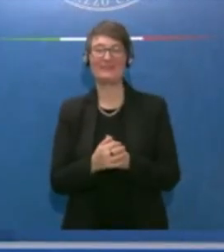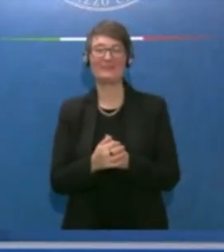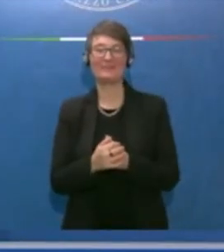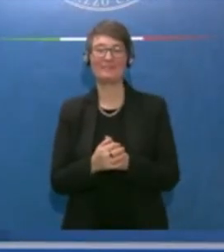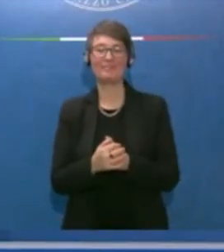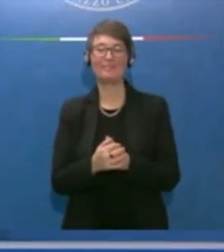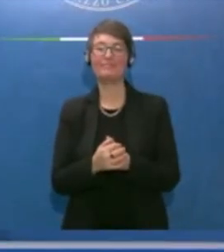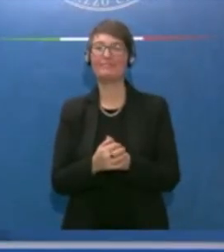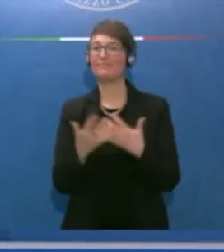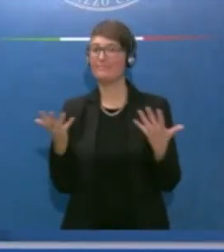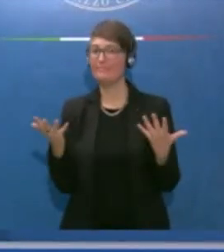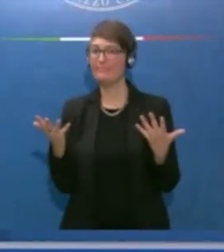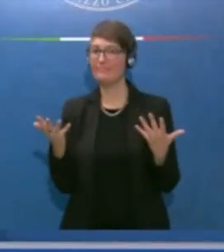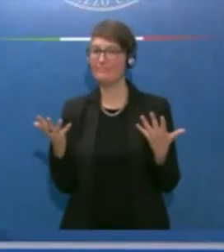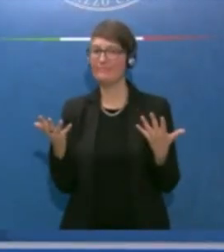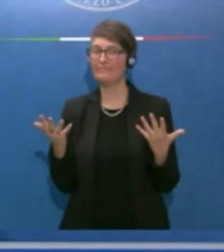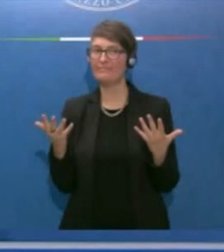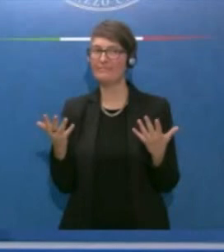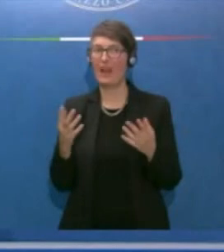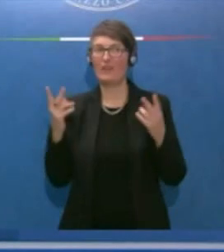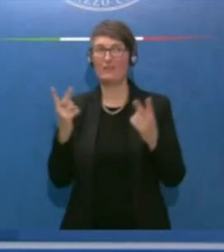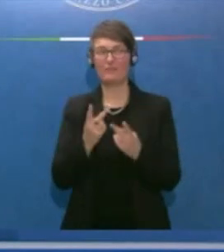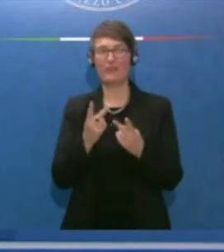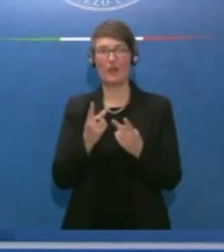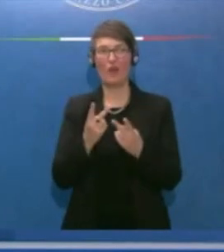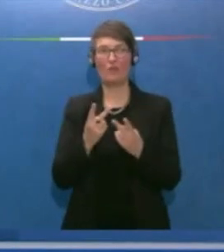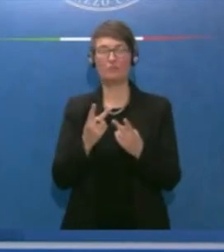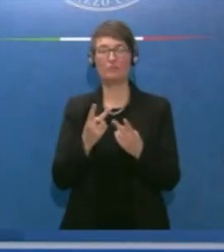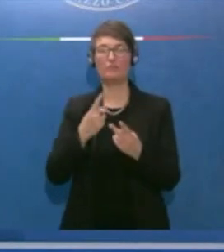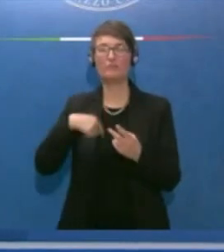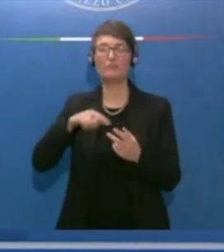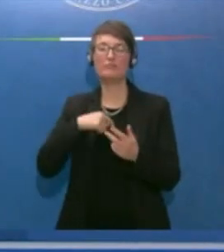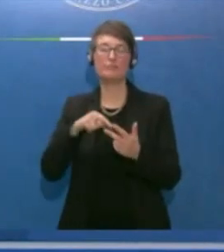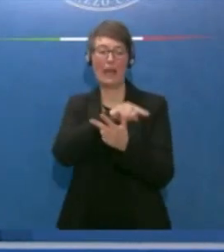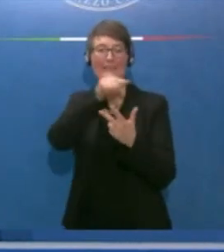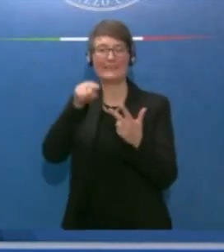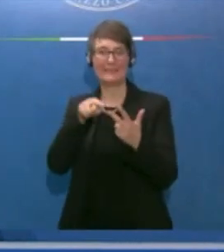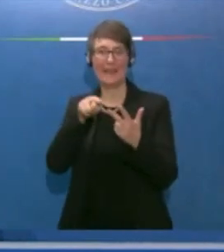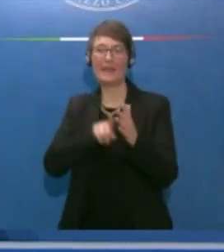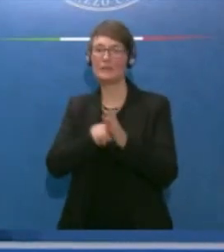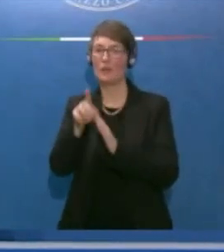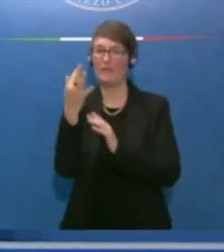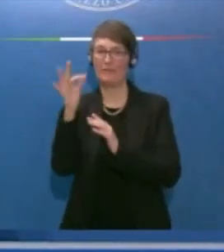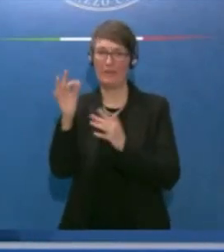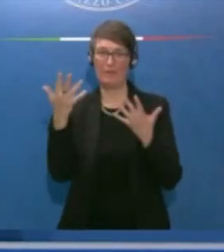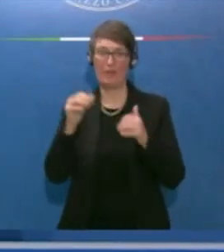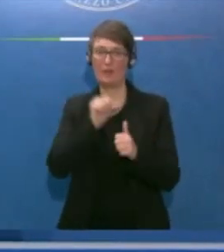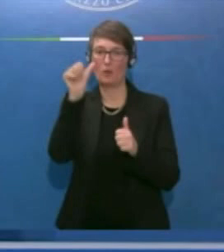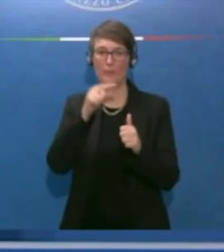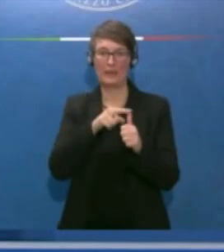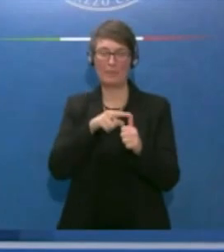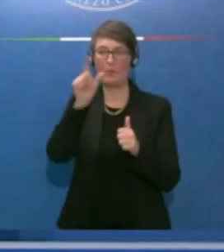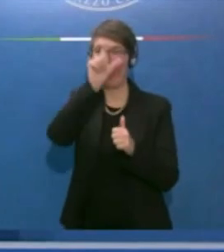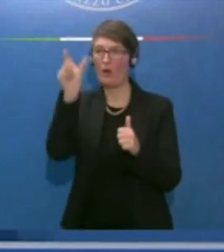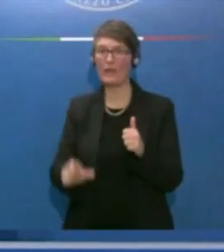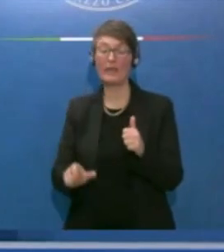Allora, effettivamente, noi abbiamo conseguito tre, direi, tre gran risultati. Il primo è che abbiamo reso l'Italia uno dei